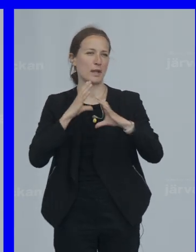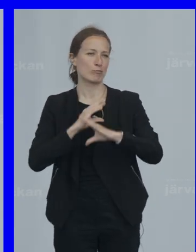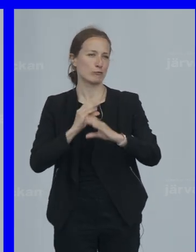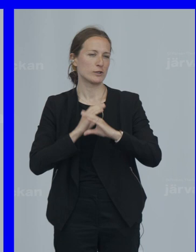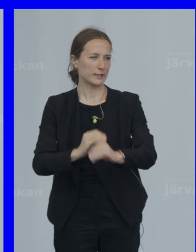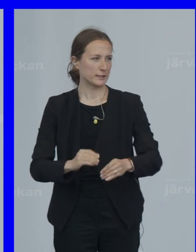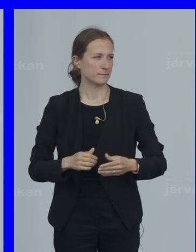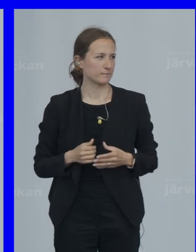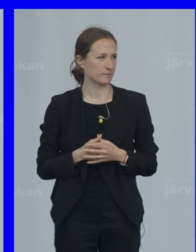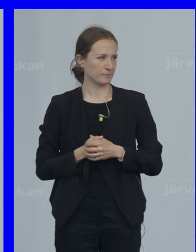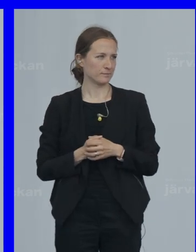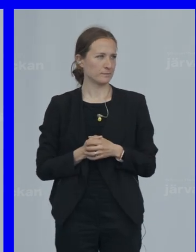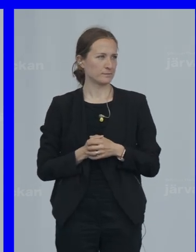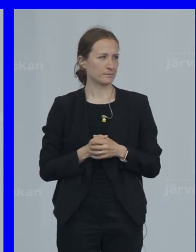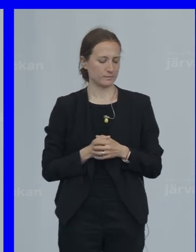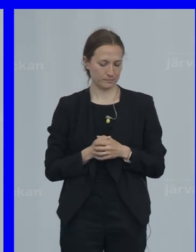Så här.